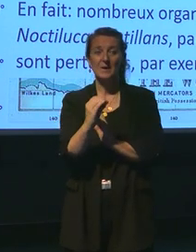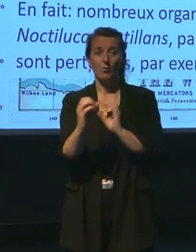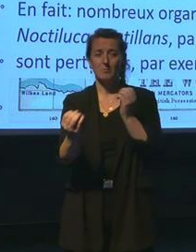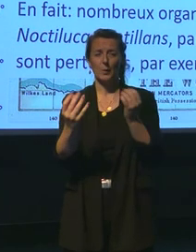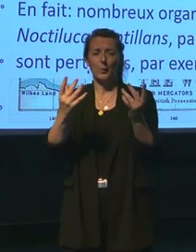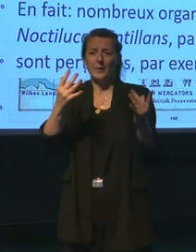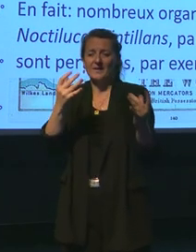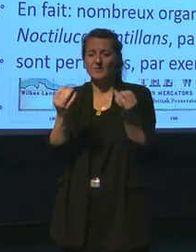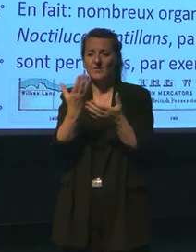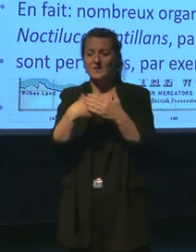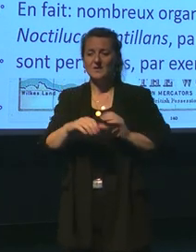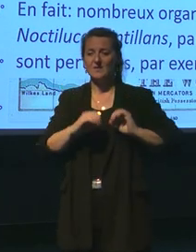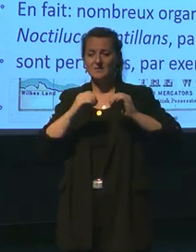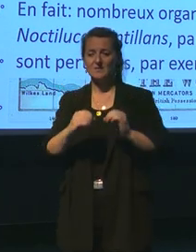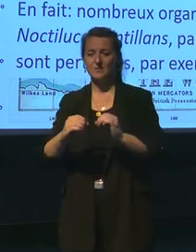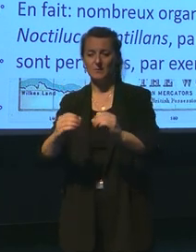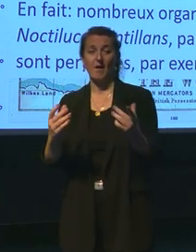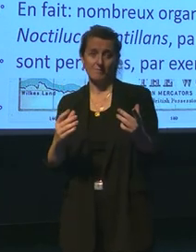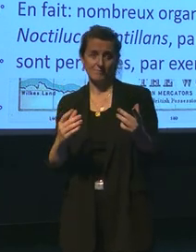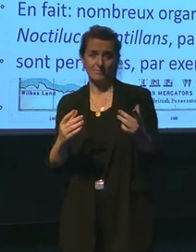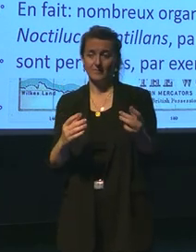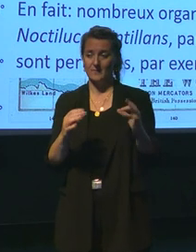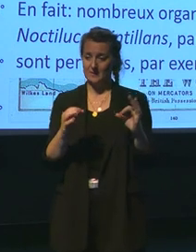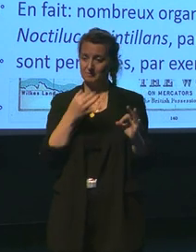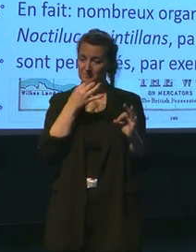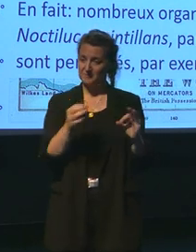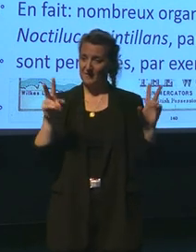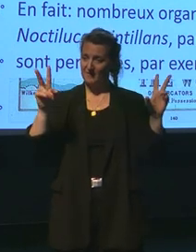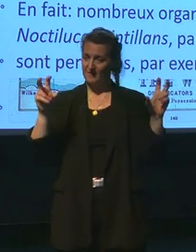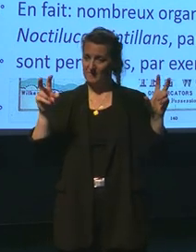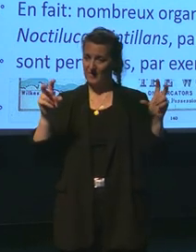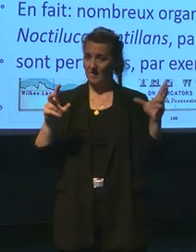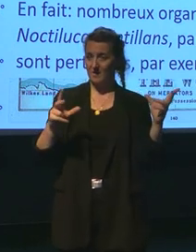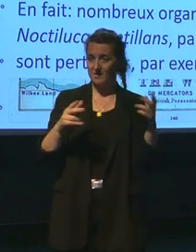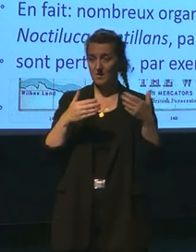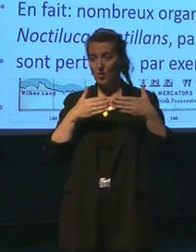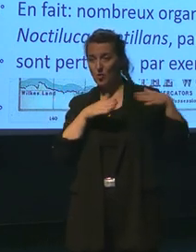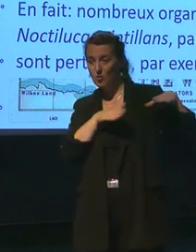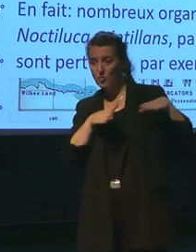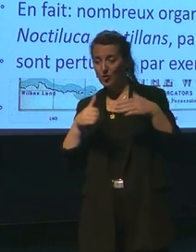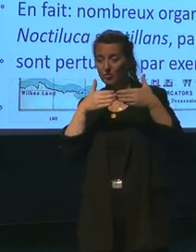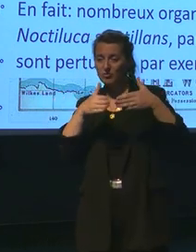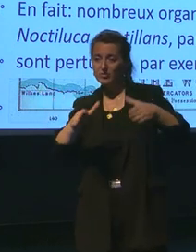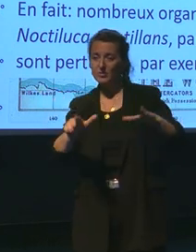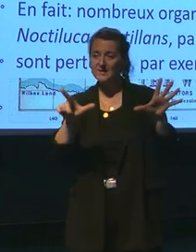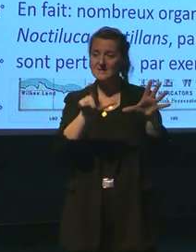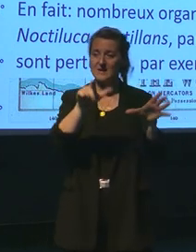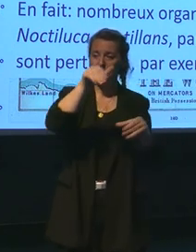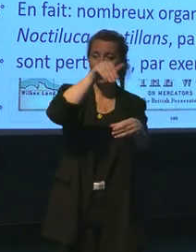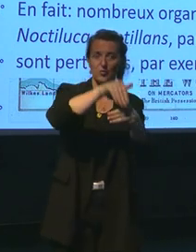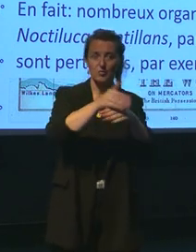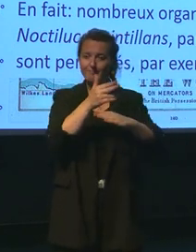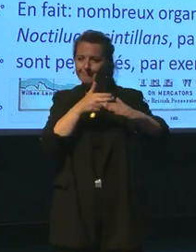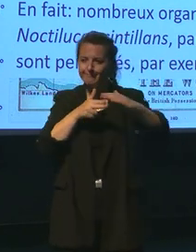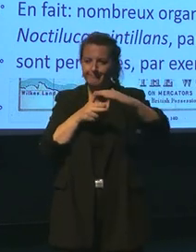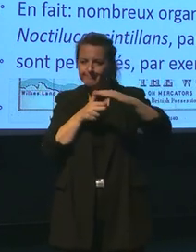dans « 22 sur les rêves, à l'ouvert du golfe du Maïal, peut-être 7 heures du soir, d'une utiliste à deux livres qui mergent.